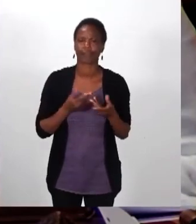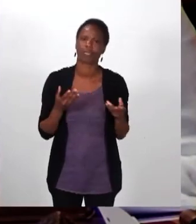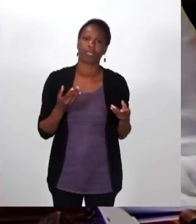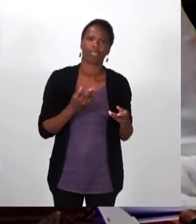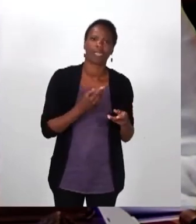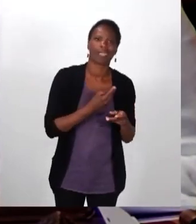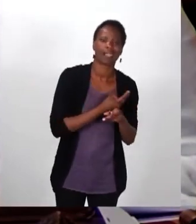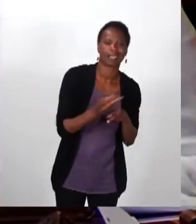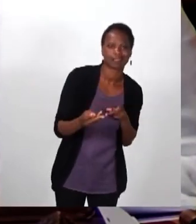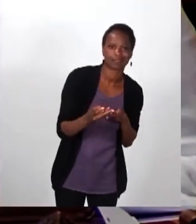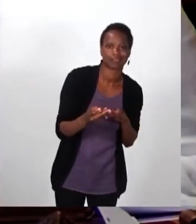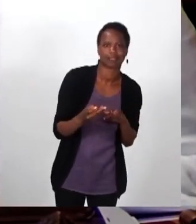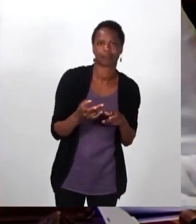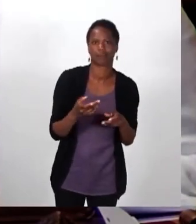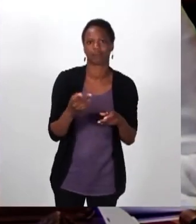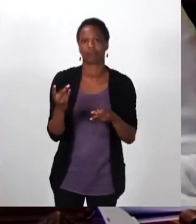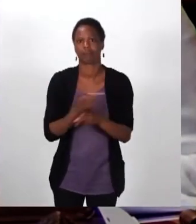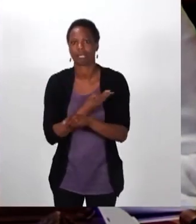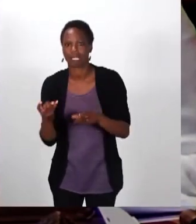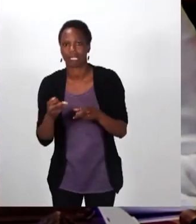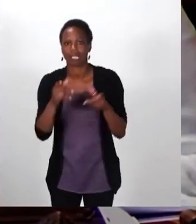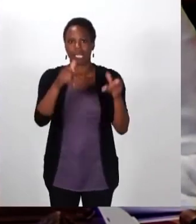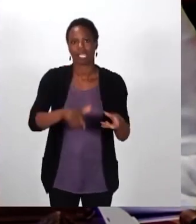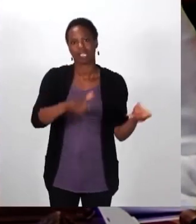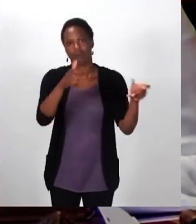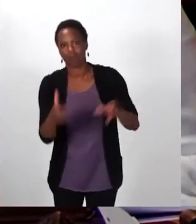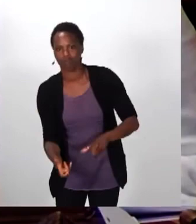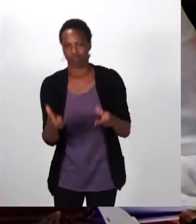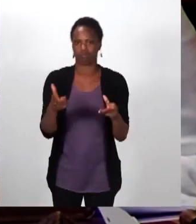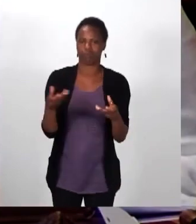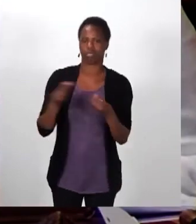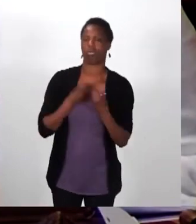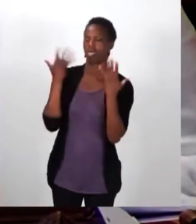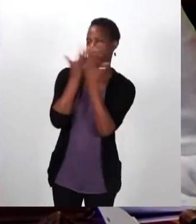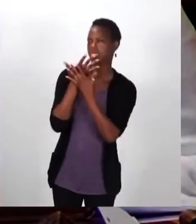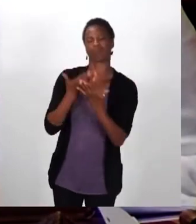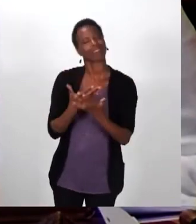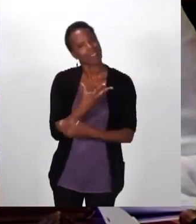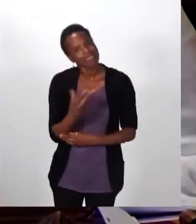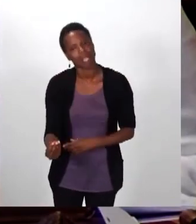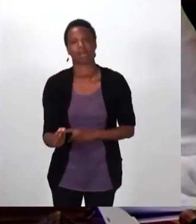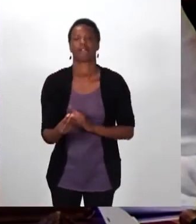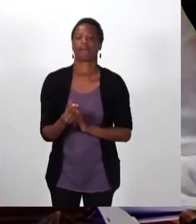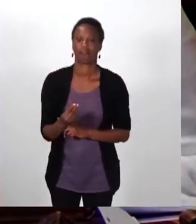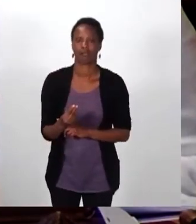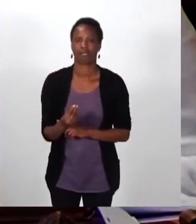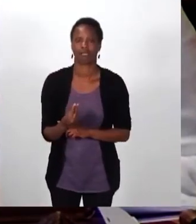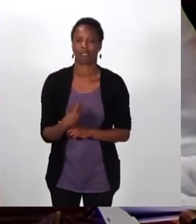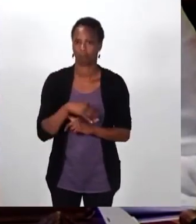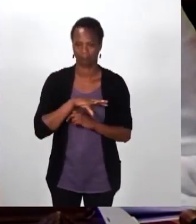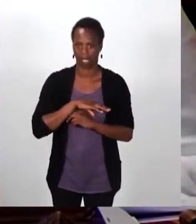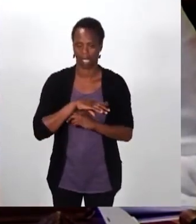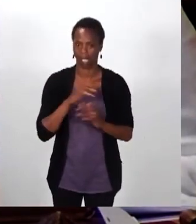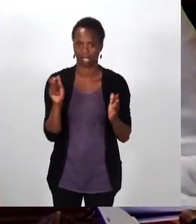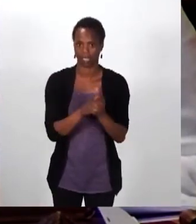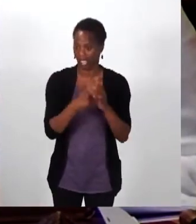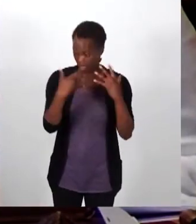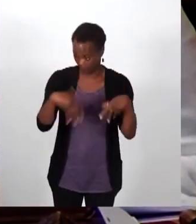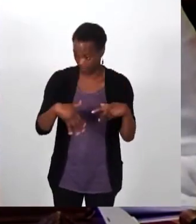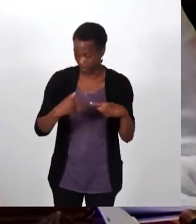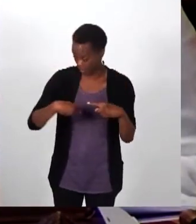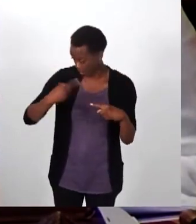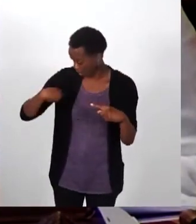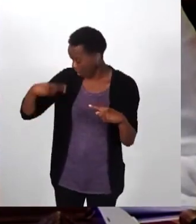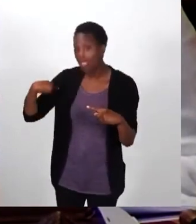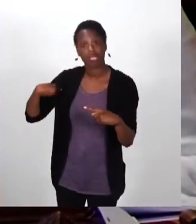et effondrement d'immeubles. Et ça, c'est très grave. Mais oui, mais c'est très grave parce que, vous voyez, là, on n'est pas au moment des faits. On est plusieurs mois après. Après, il aura